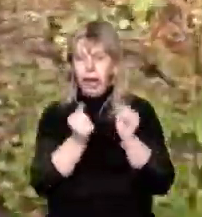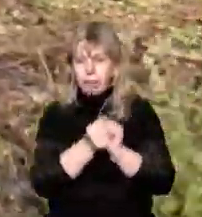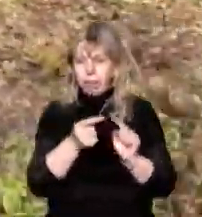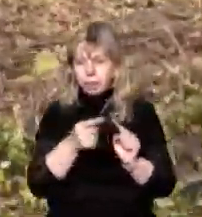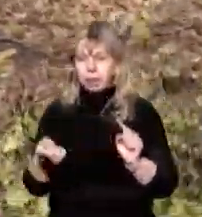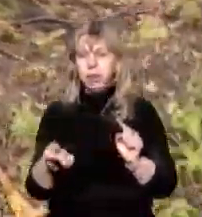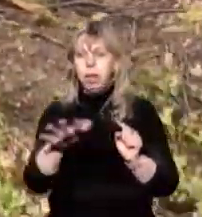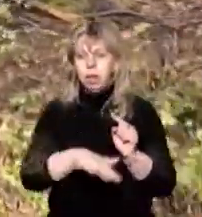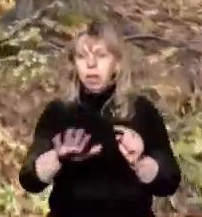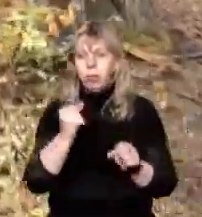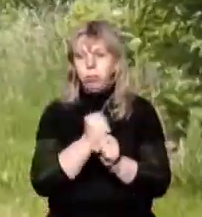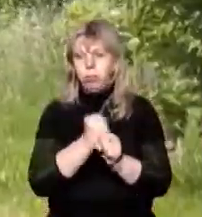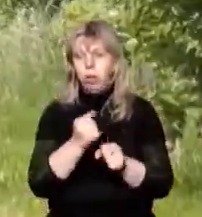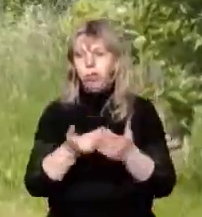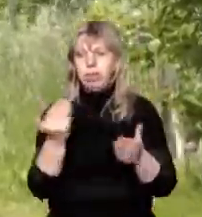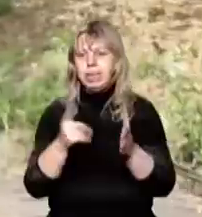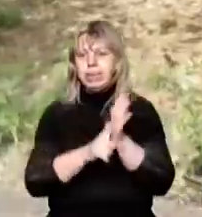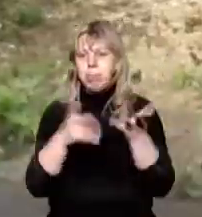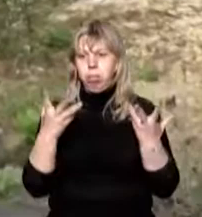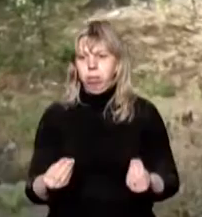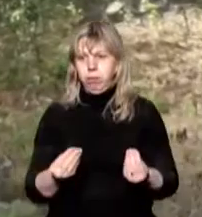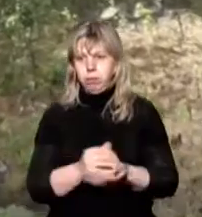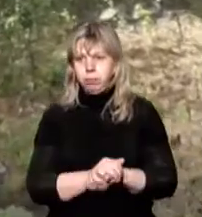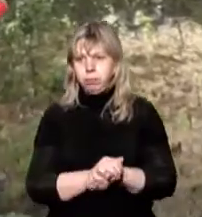На цій ділянці працюватимуть від семи днів.